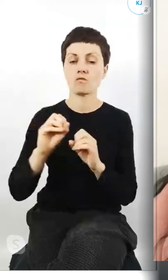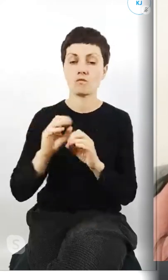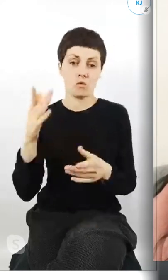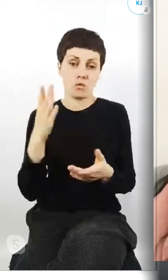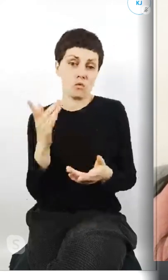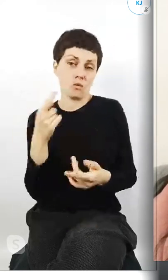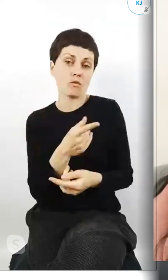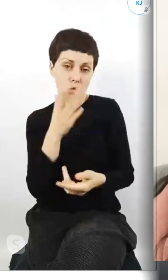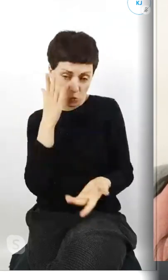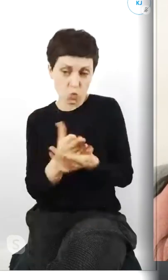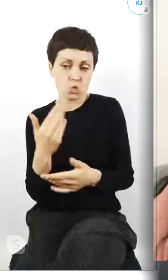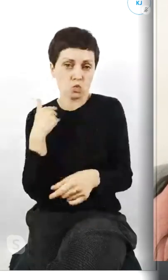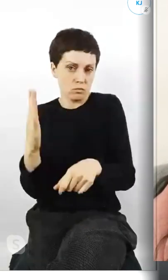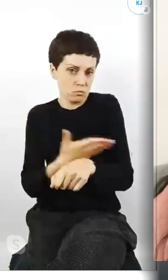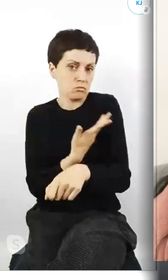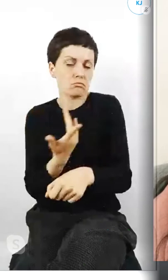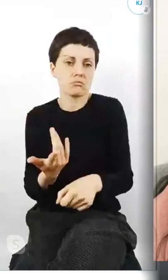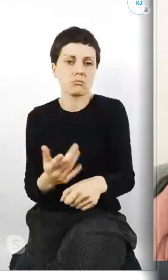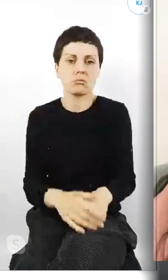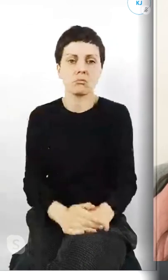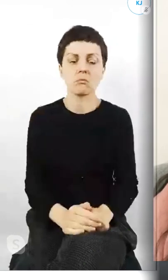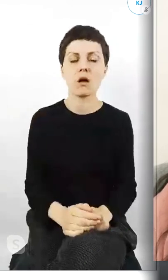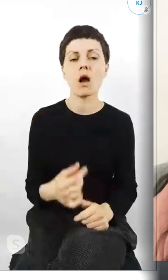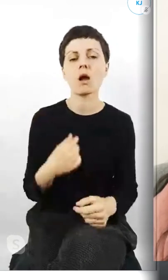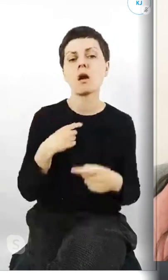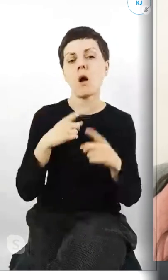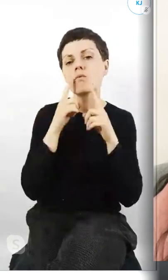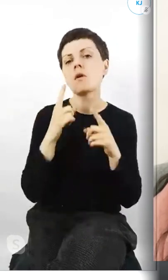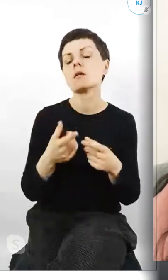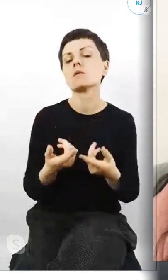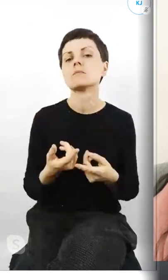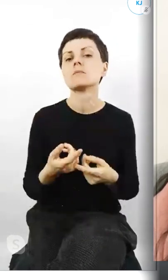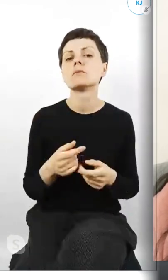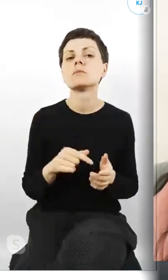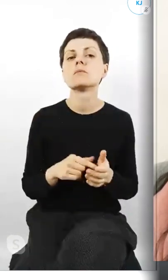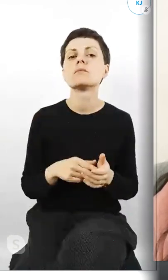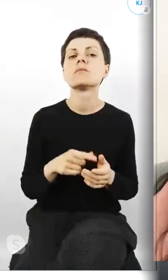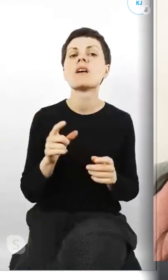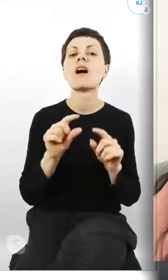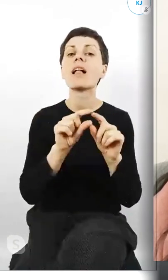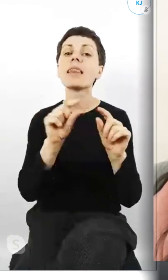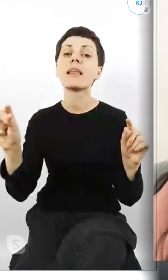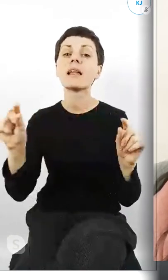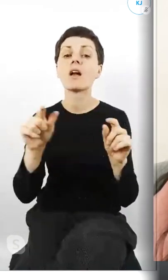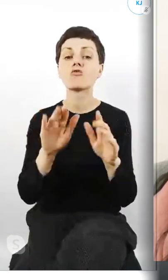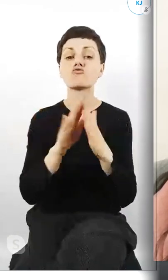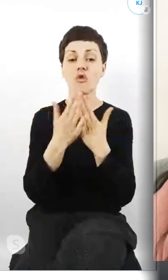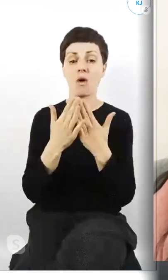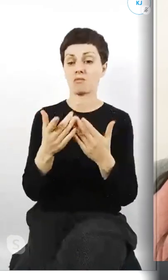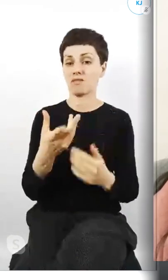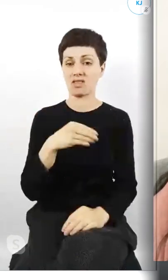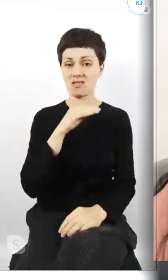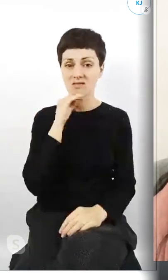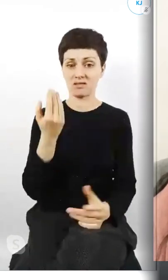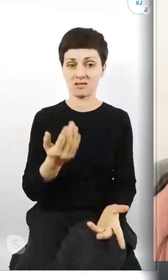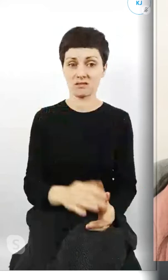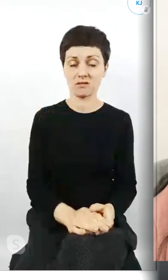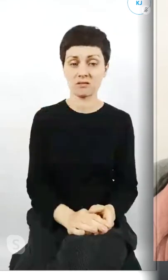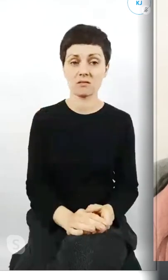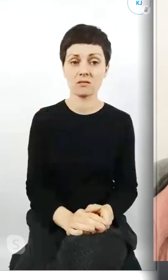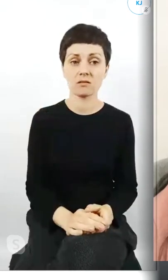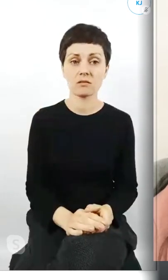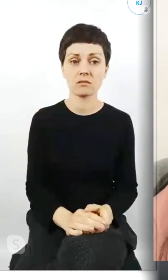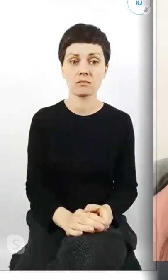przerobione mniej więcej, no a uważam też, że link do podręcznika nie wystarczy i zrobienie krótkiej notatki,